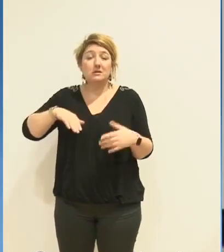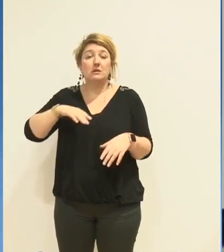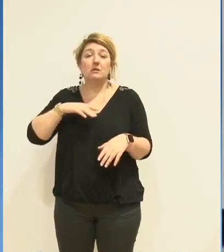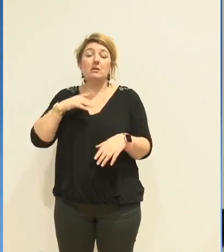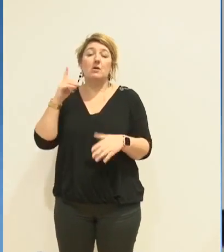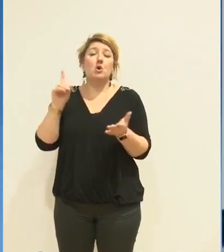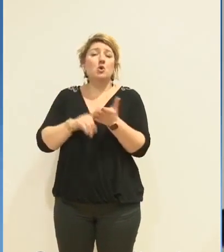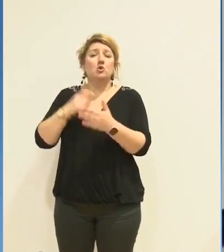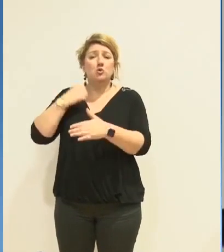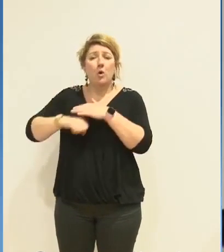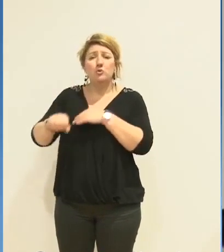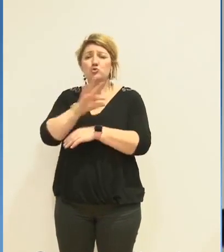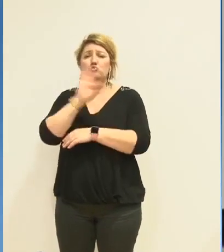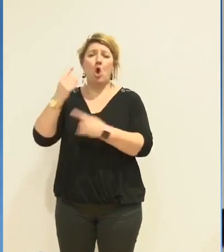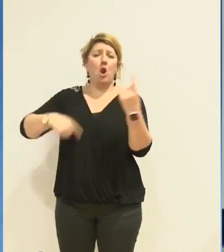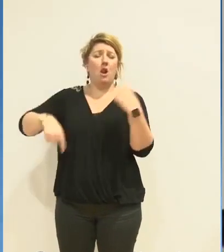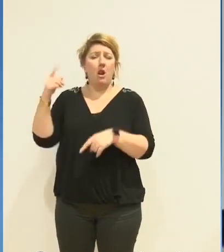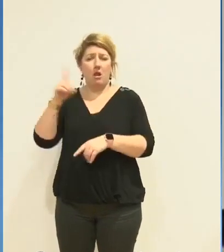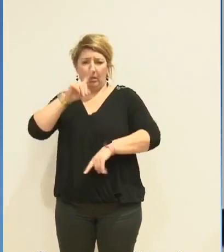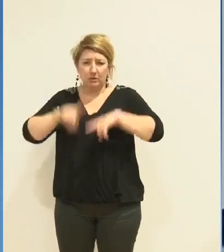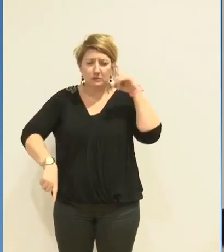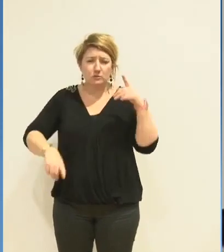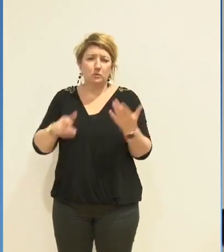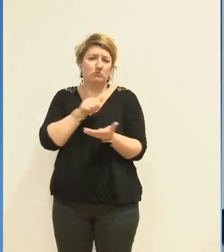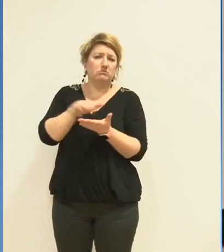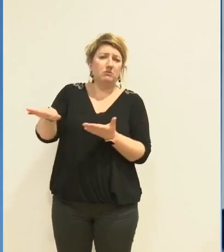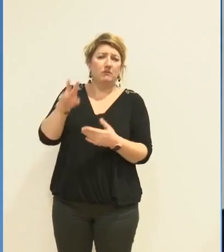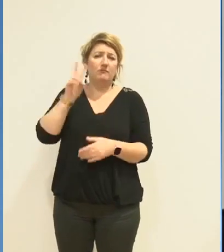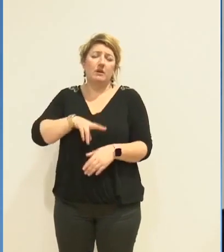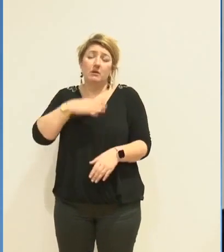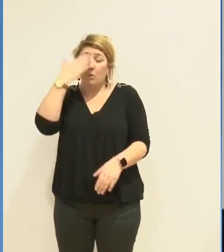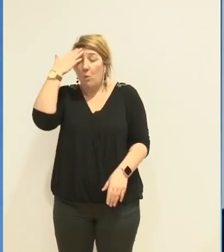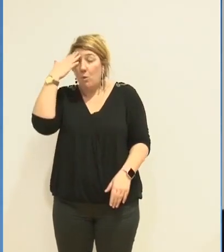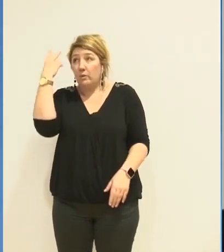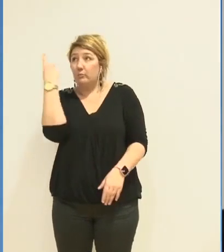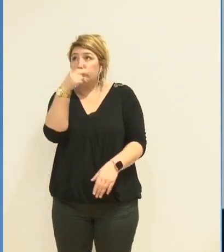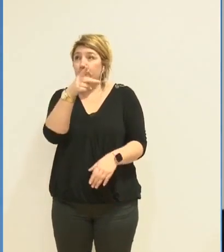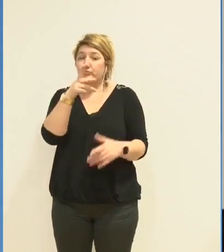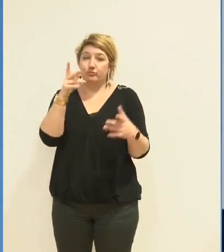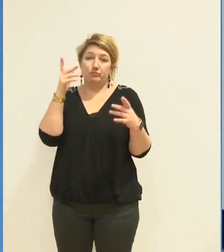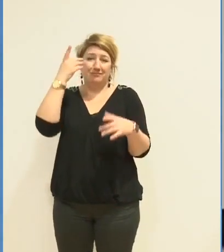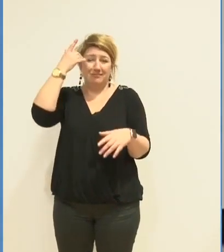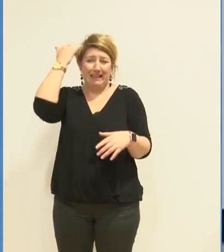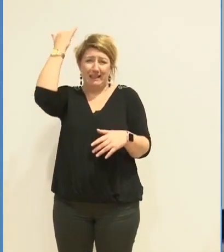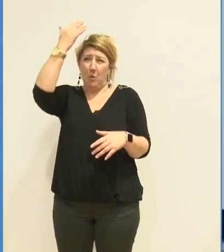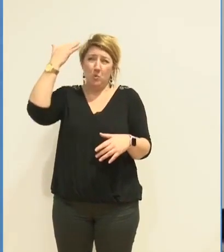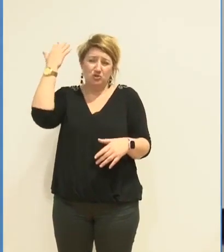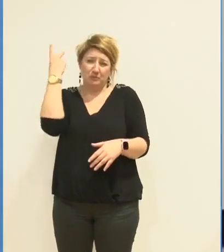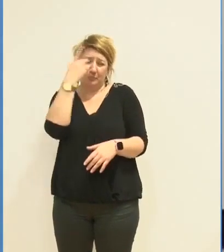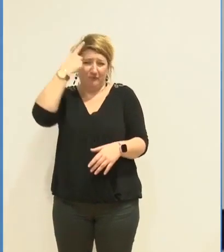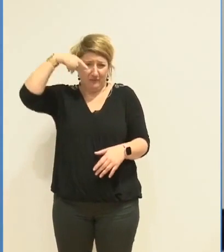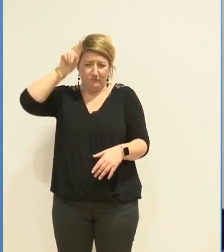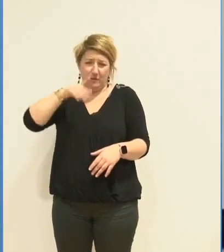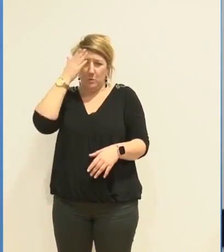expulsions, etc. On sait très bien ce que vous pensez là-dessus, votre corpus idéologique là-dessus. Donc je ne pas me fatiguer effectivement à répondre à ça. Donc